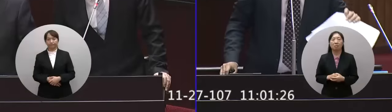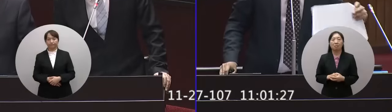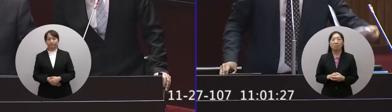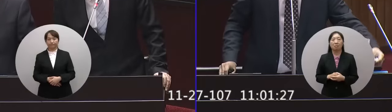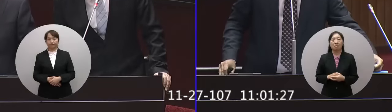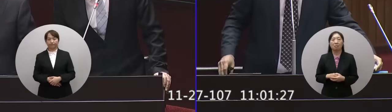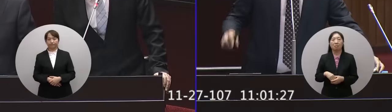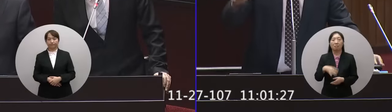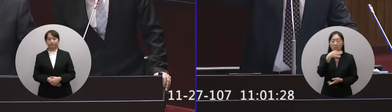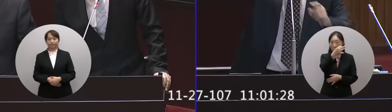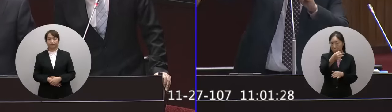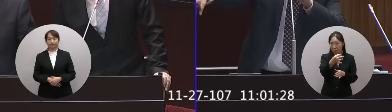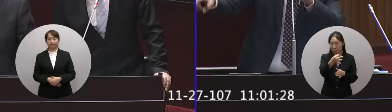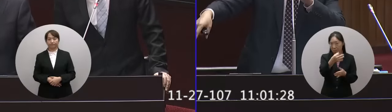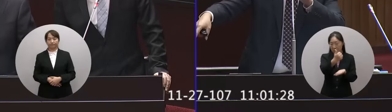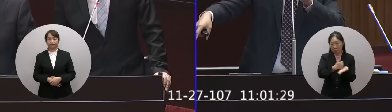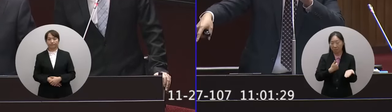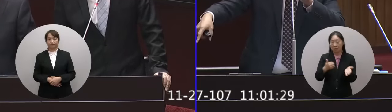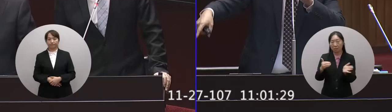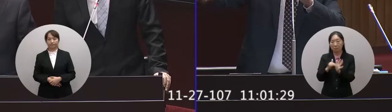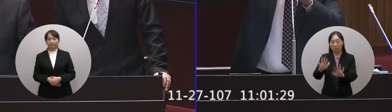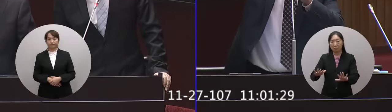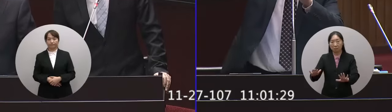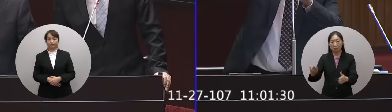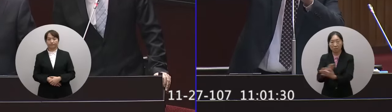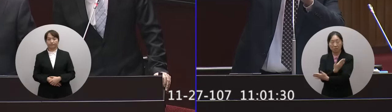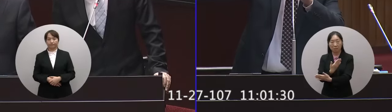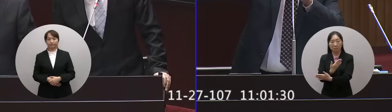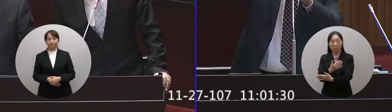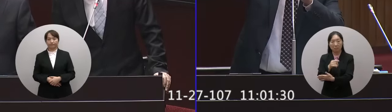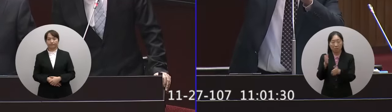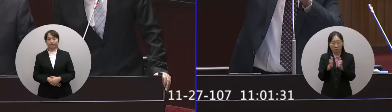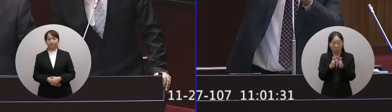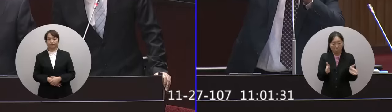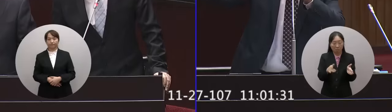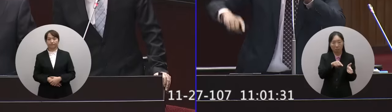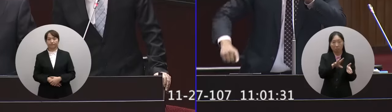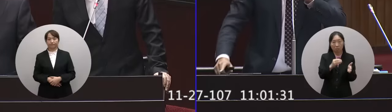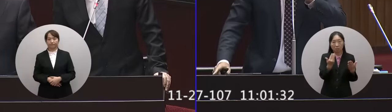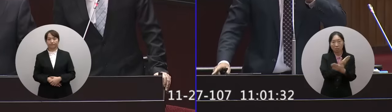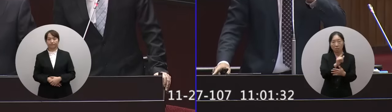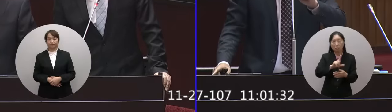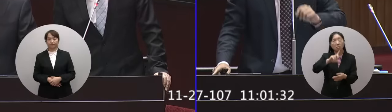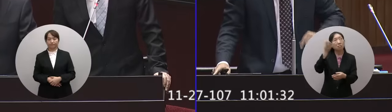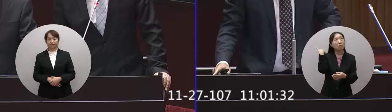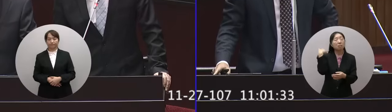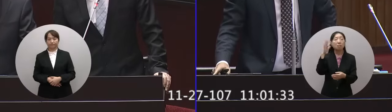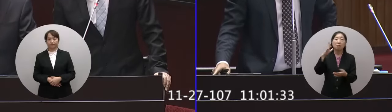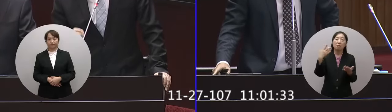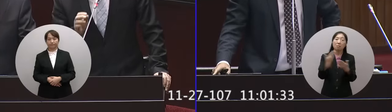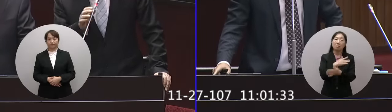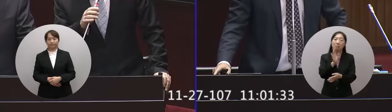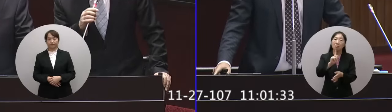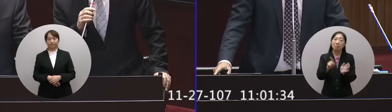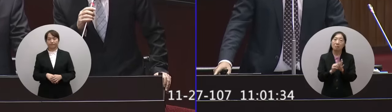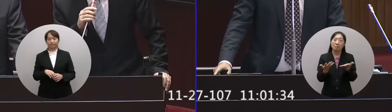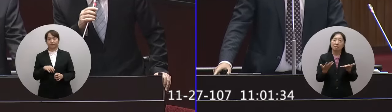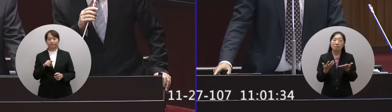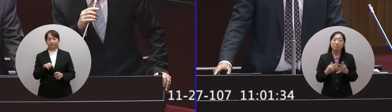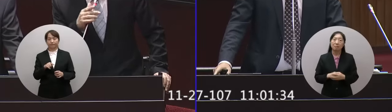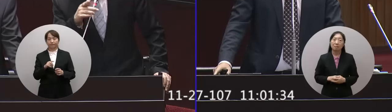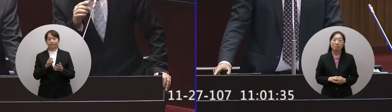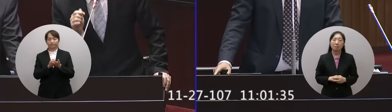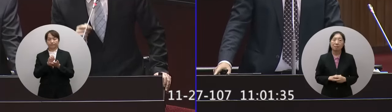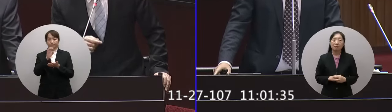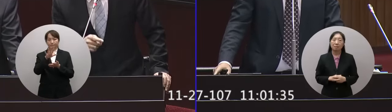從買來齁到你們這一次換中間有沒有換過上一次換是什麼時候換的對再來跟